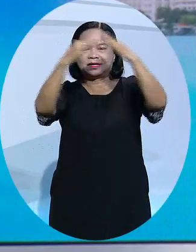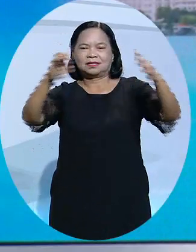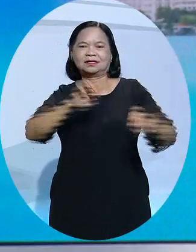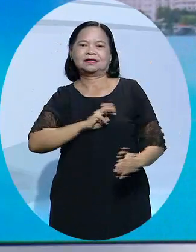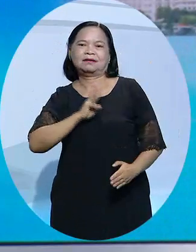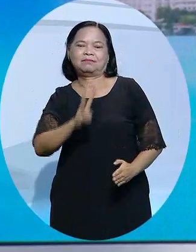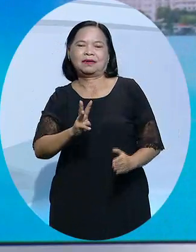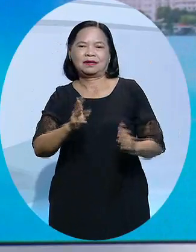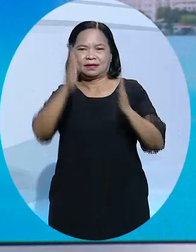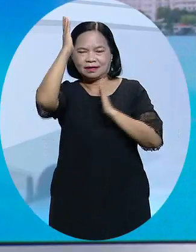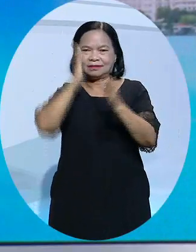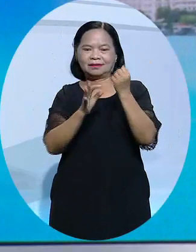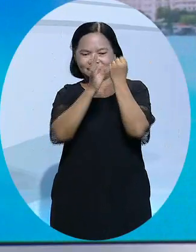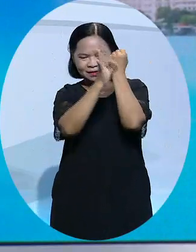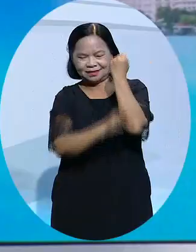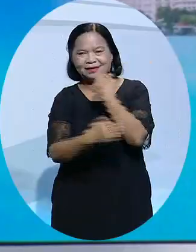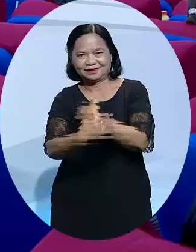.HCM và các tỉnh lân cận.